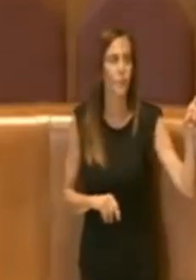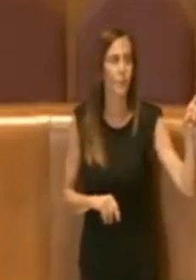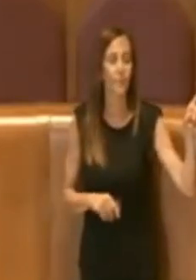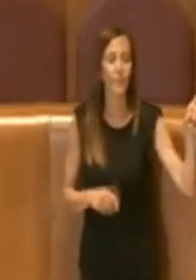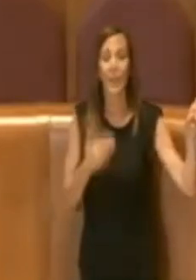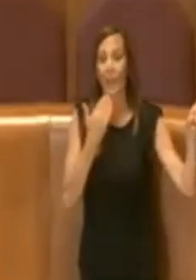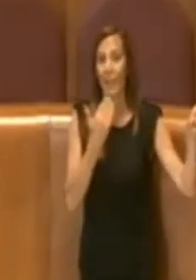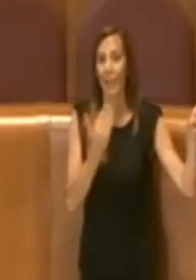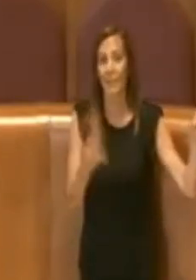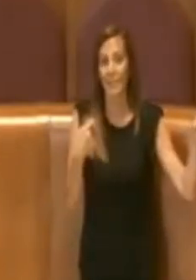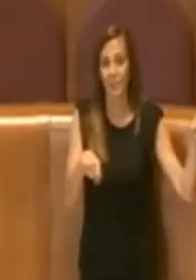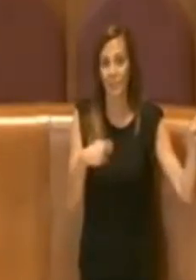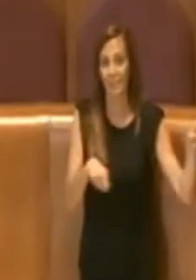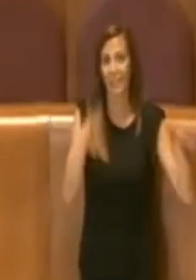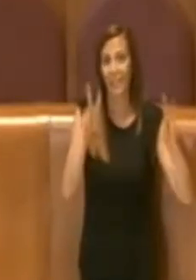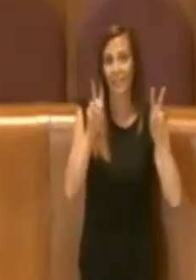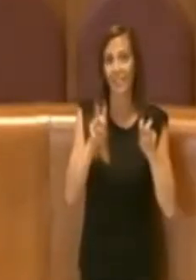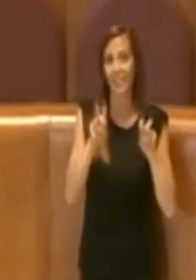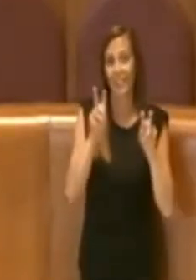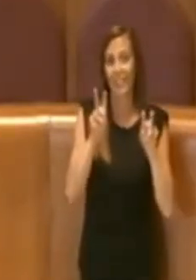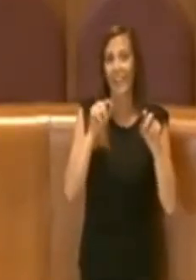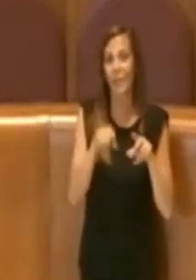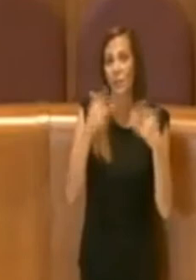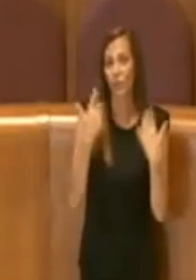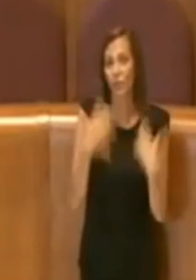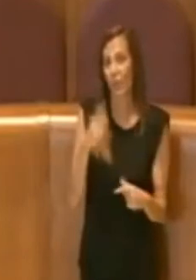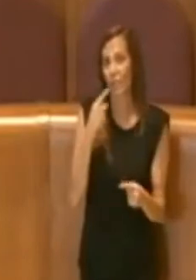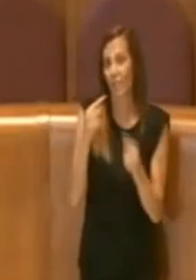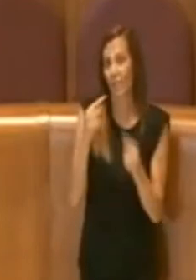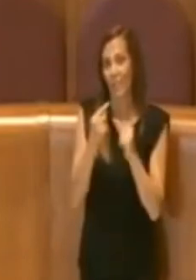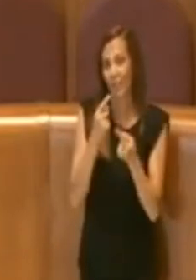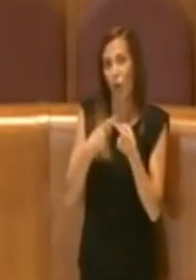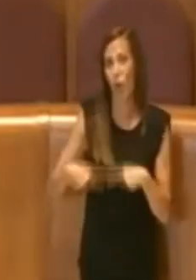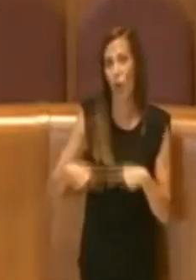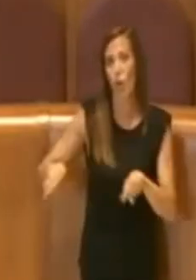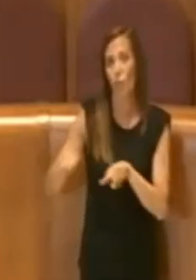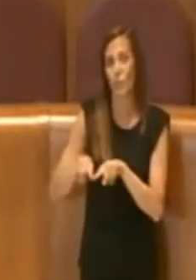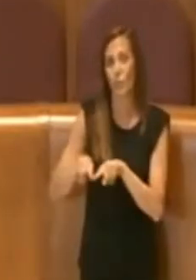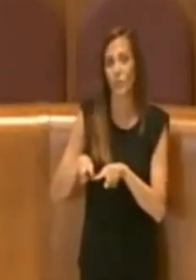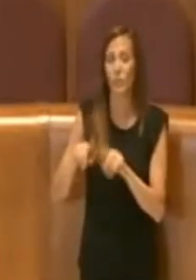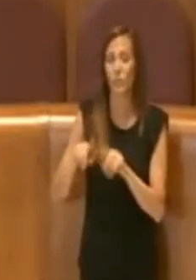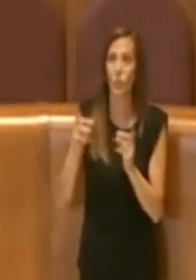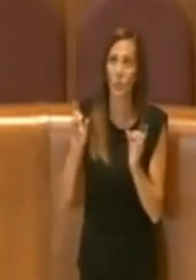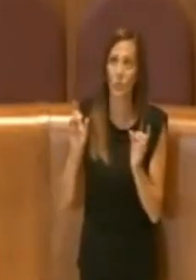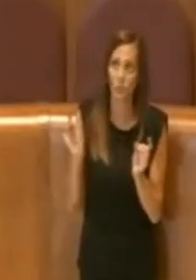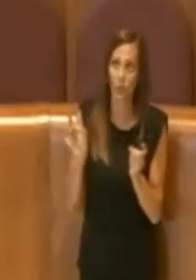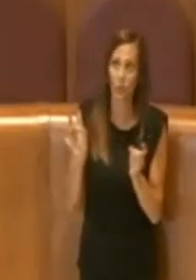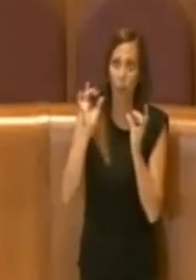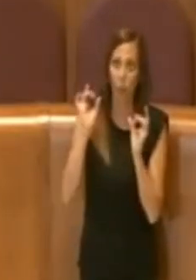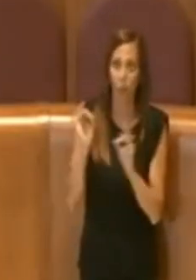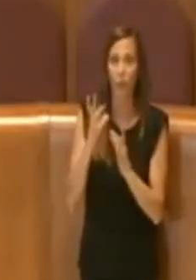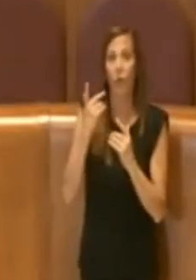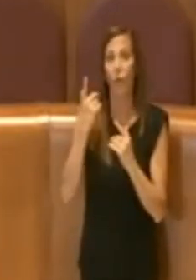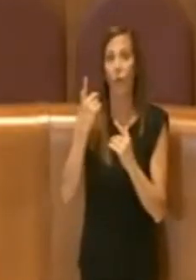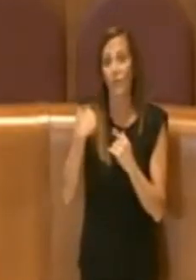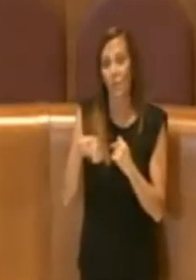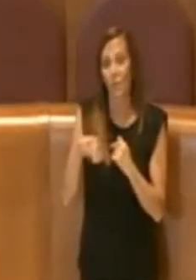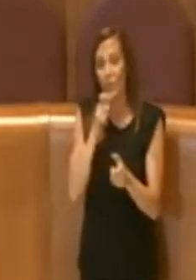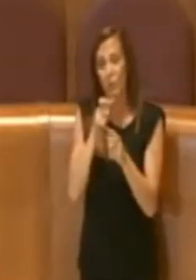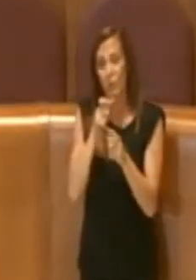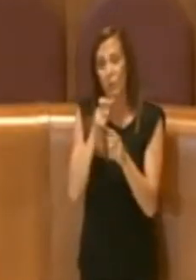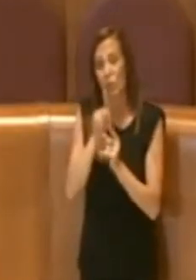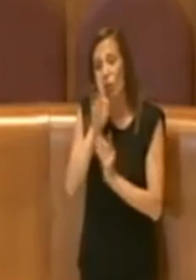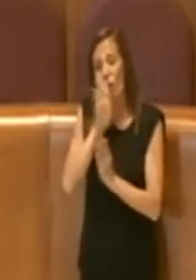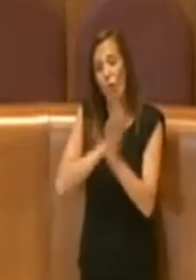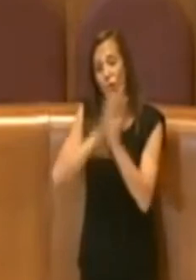Grazie Presidente, il tema è stato trattato in commissione alcune volte e anche abbiamo parlato con i rappresentanti